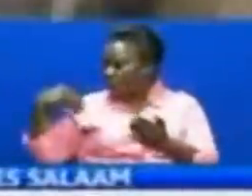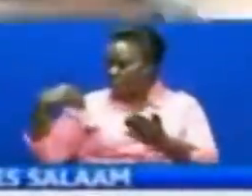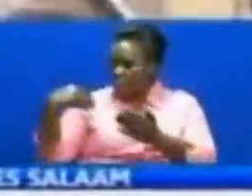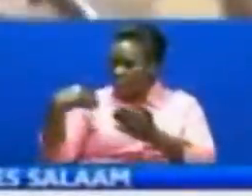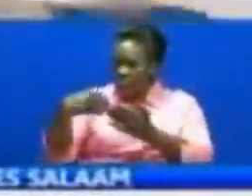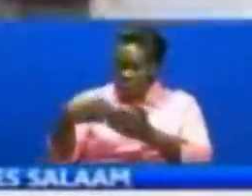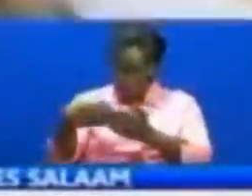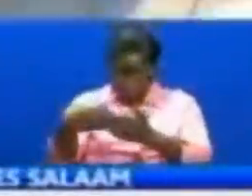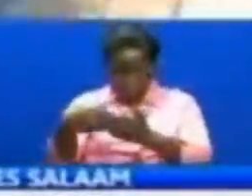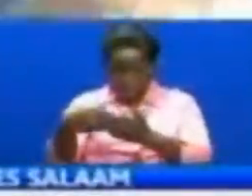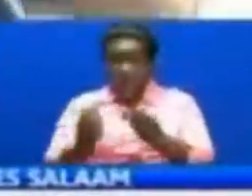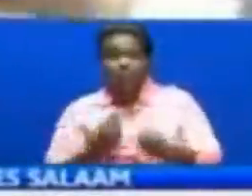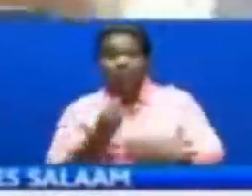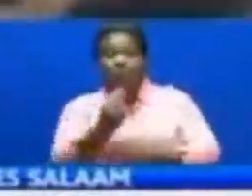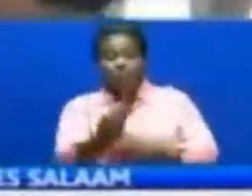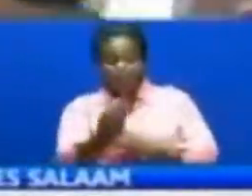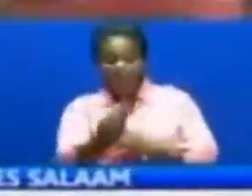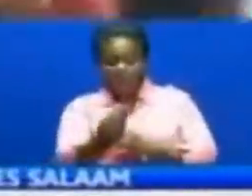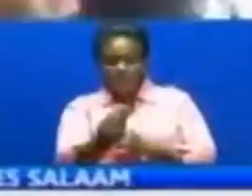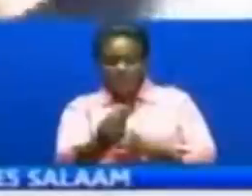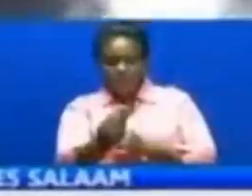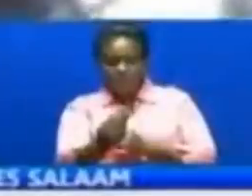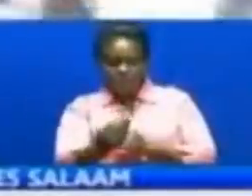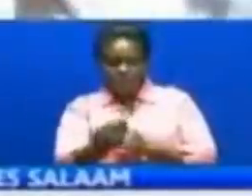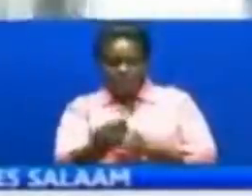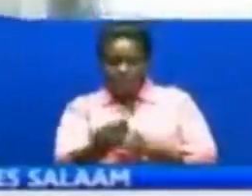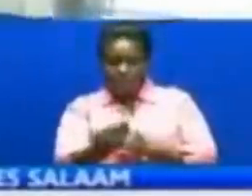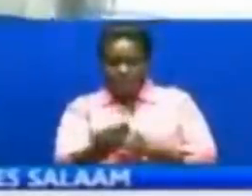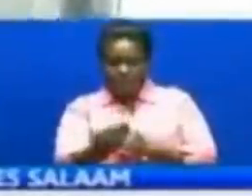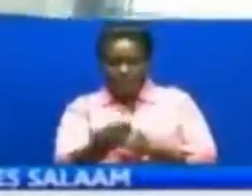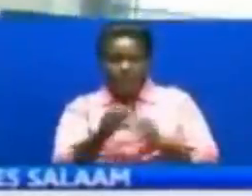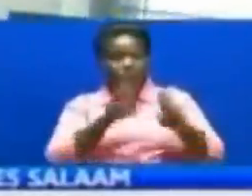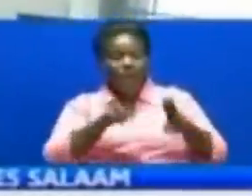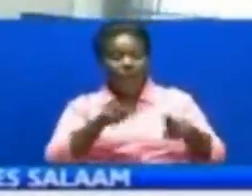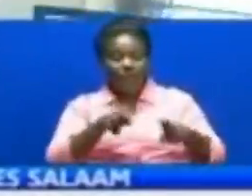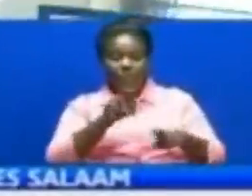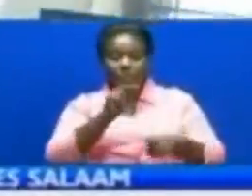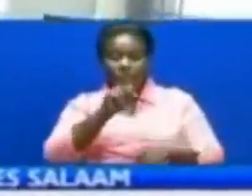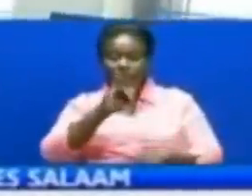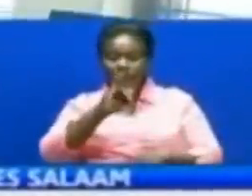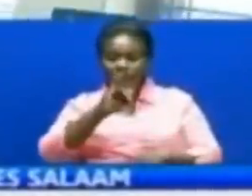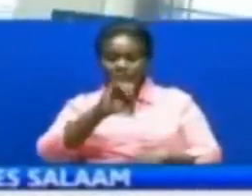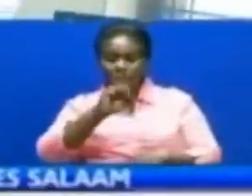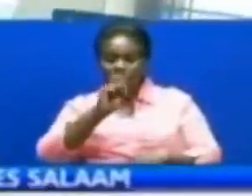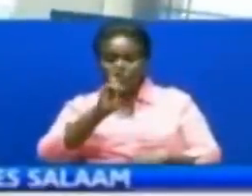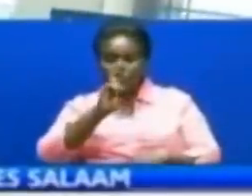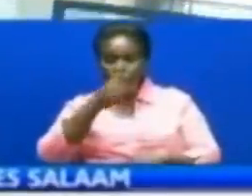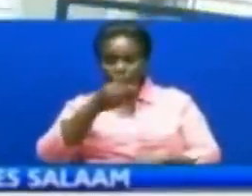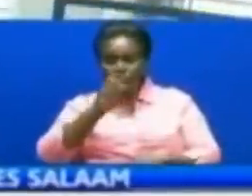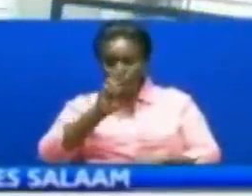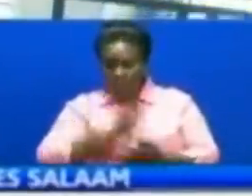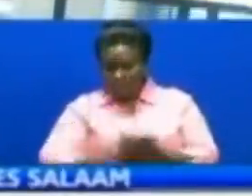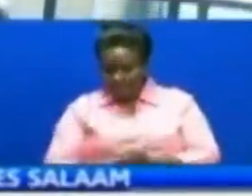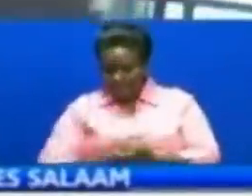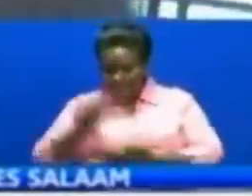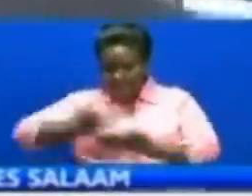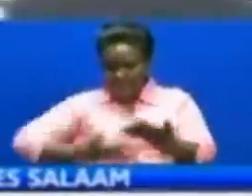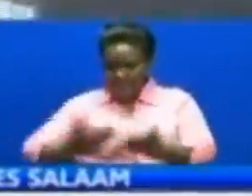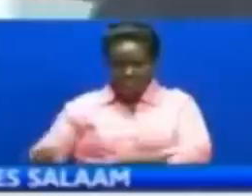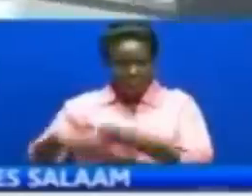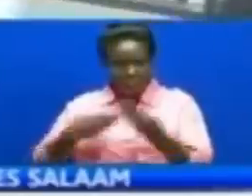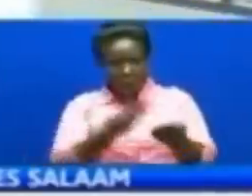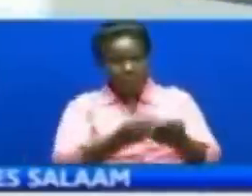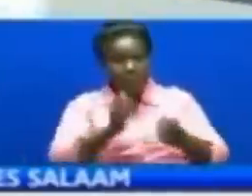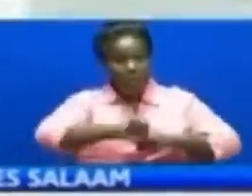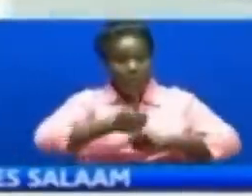Pandisho kizimbani Katika mahakama ya Kimu Mkazi Kisutu Akiwasilisha hati hiyo Kwa niyaba ya mkurugenzi wa mashitaka nchini DPP